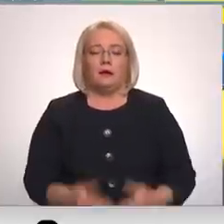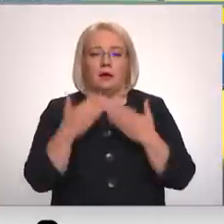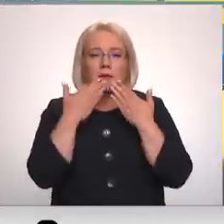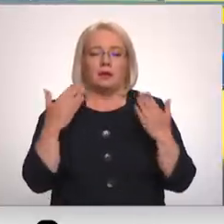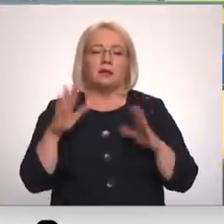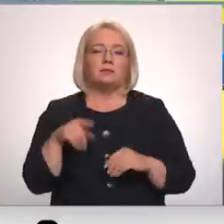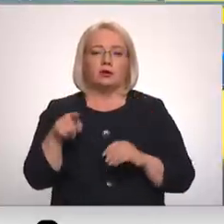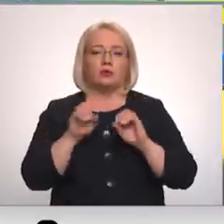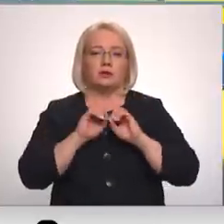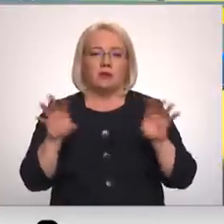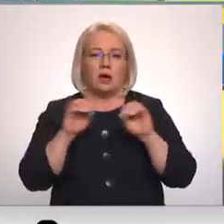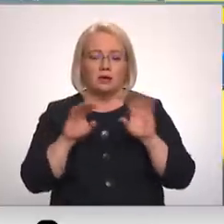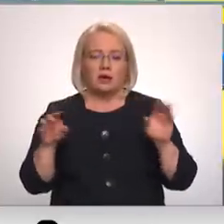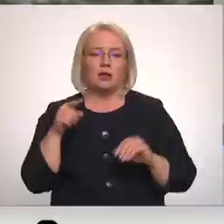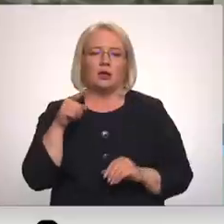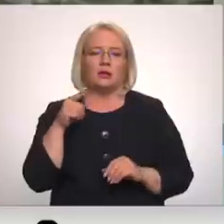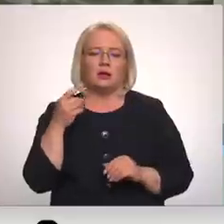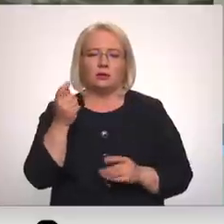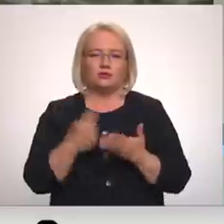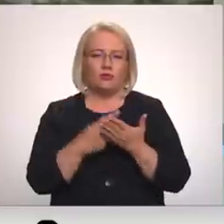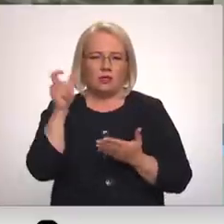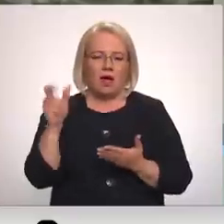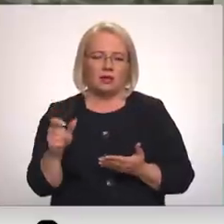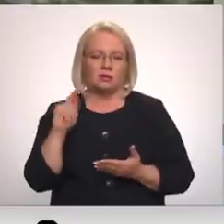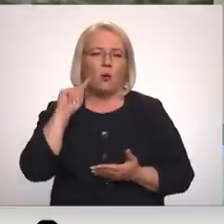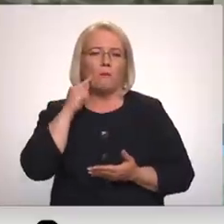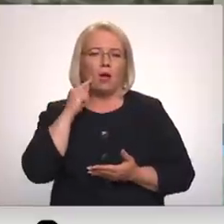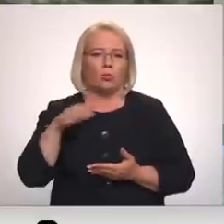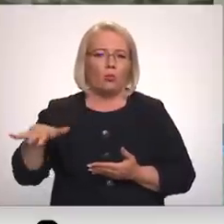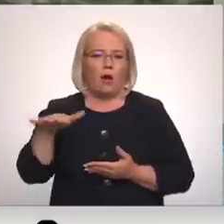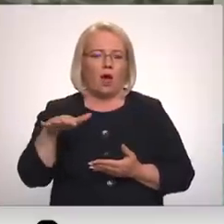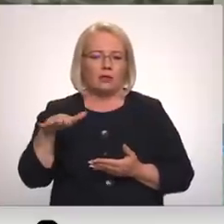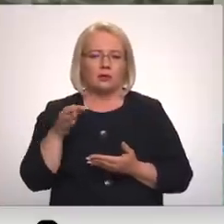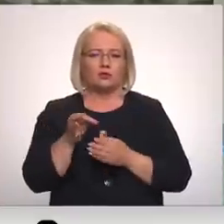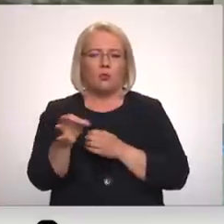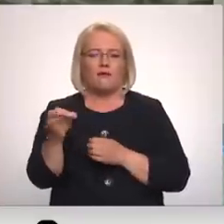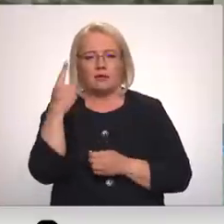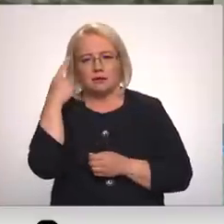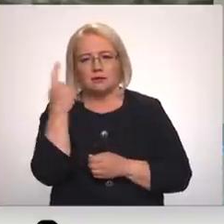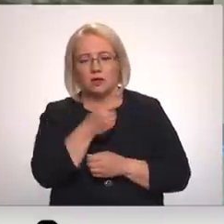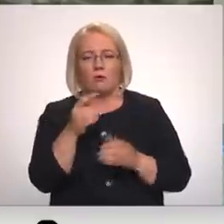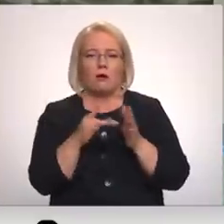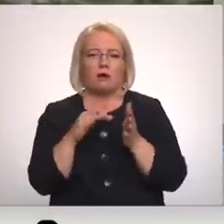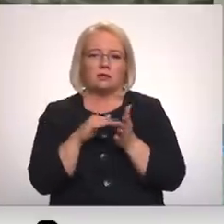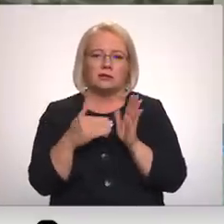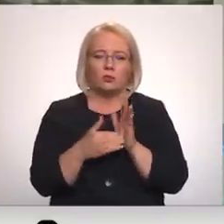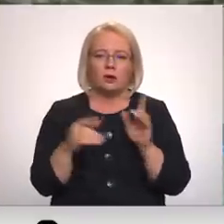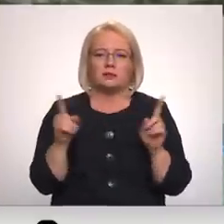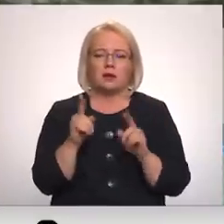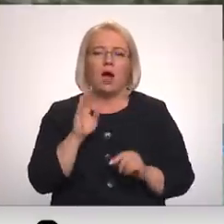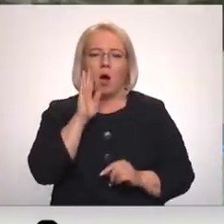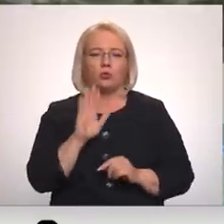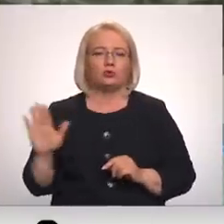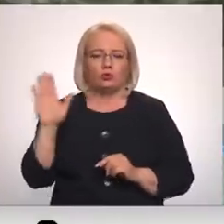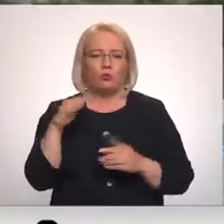reportāžu. Tātad, Dinī, ja meļā nav no Madonas novada, ziņoja par to, kāda situācija kopumā ir Latvijas austrumu